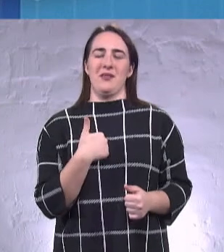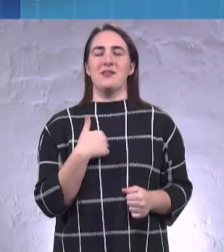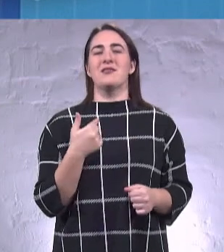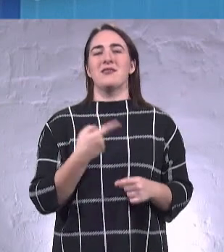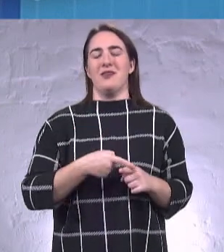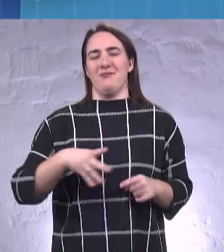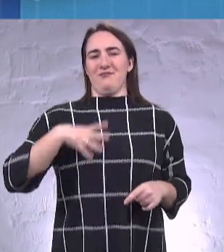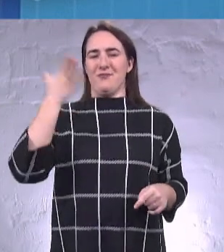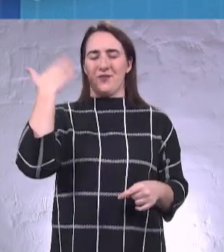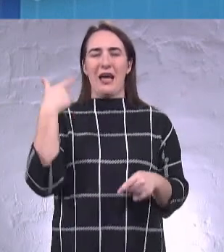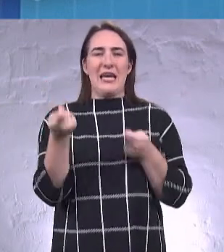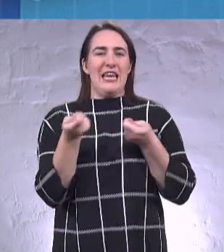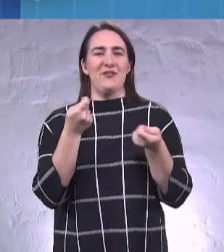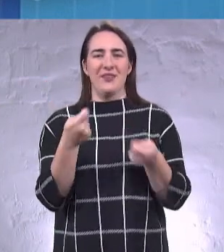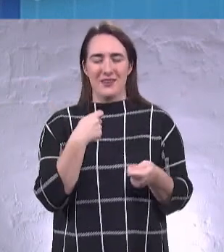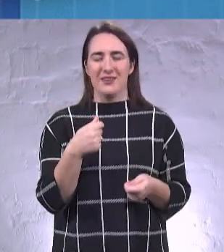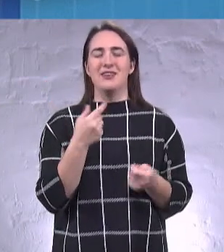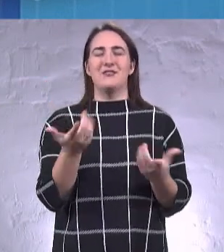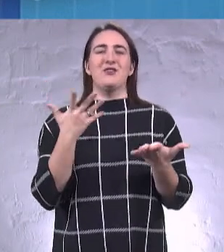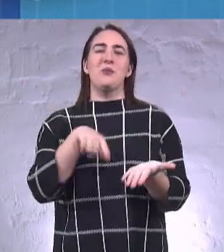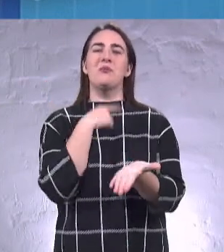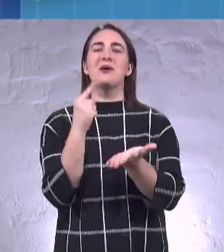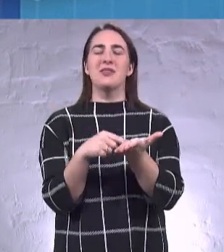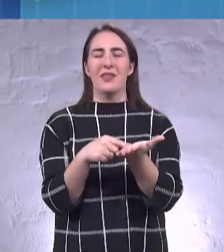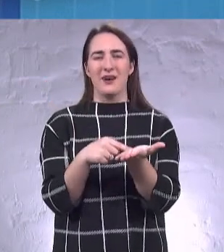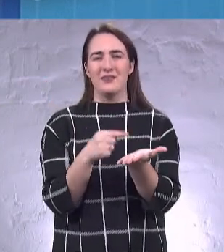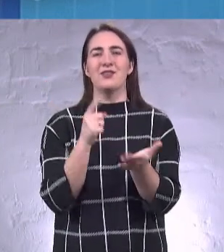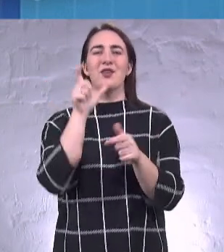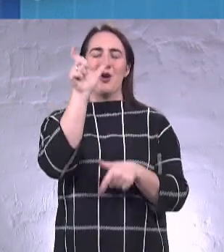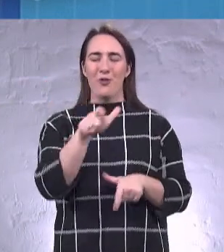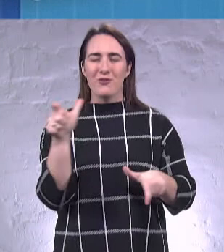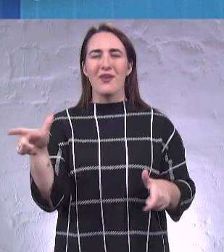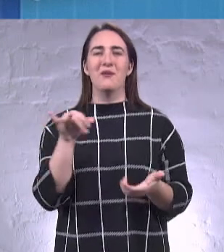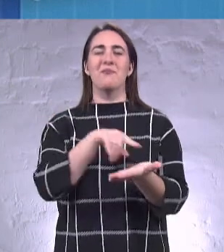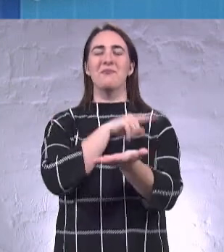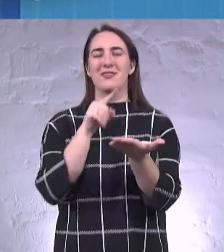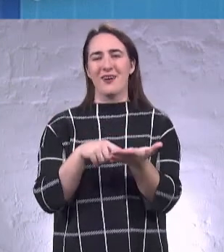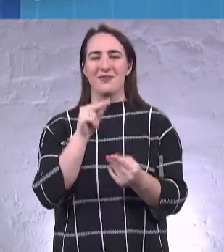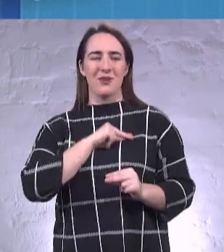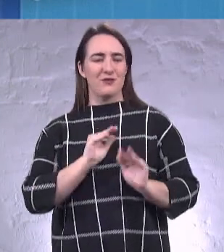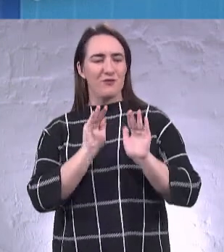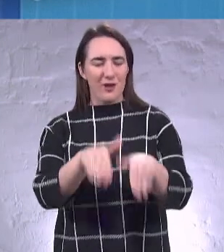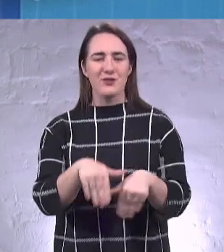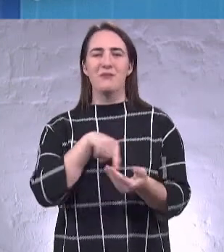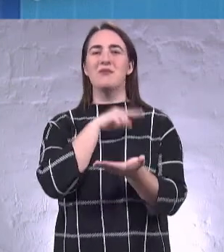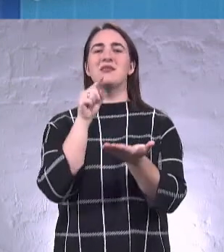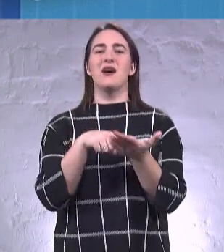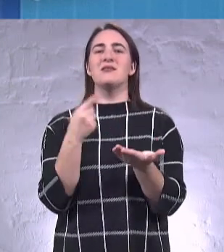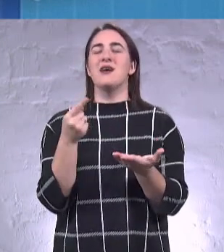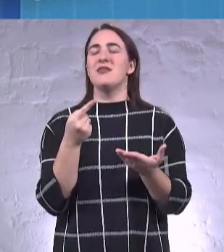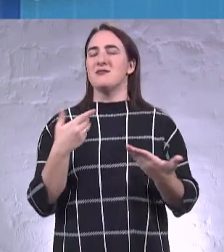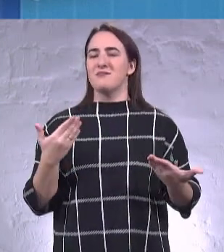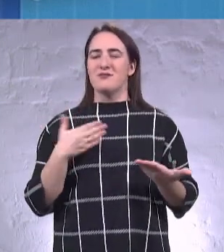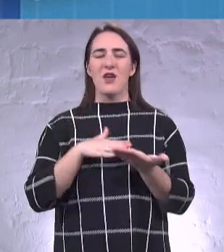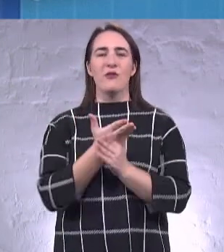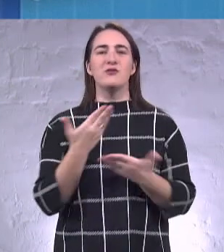керівника, звичайно, питання людей, питання працевлаштування, питання якості життя були